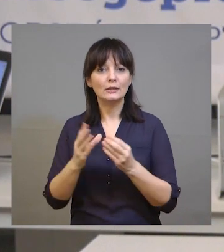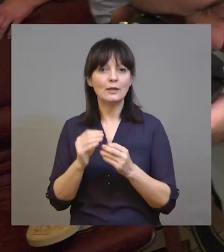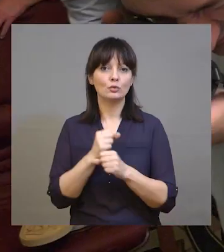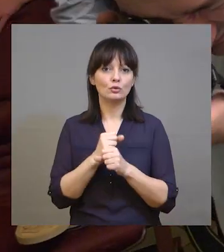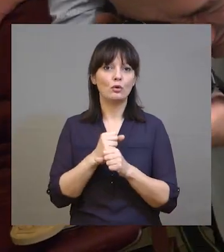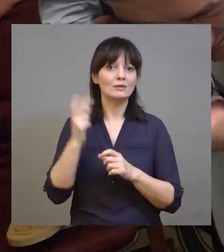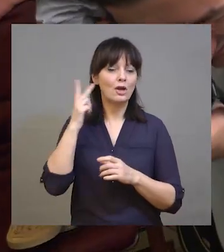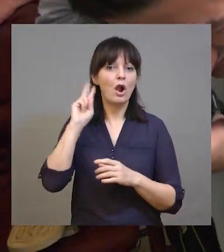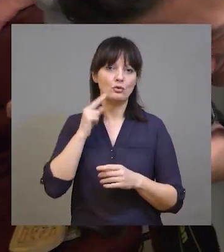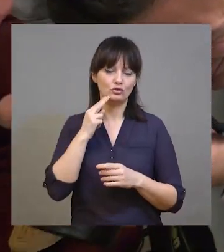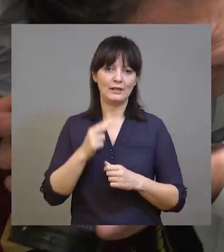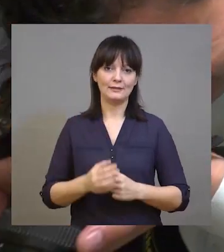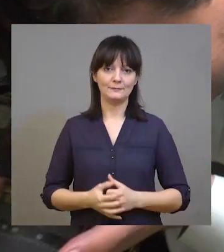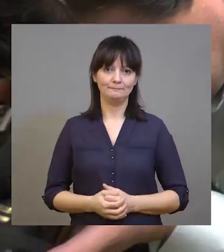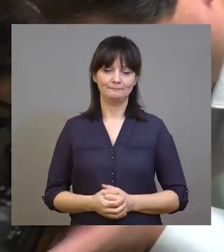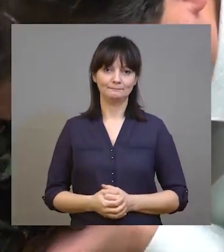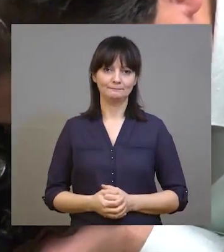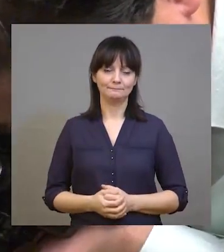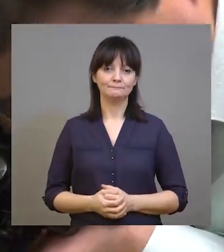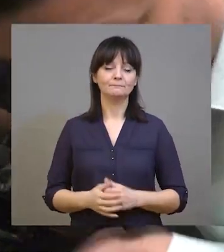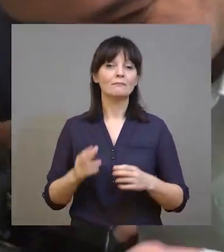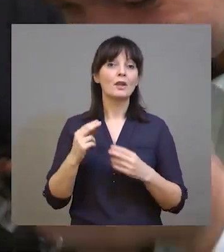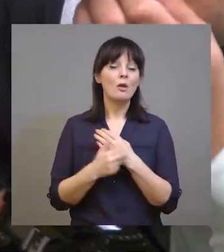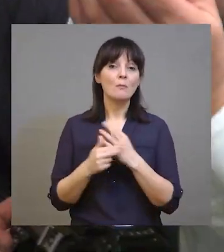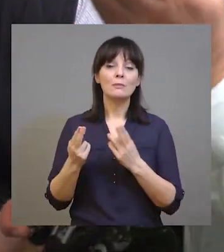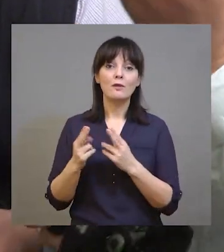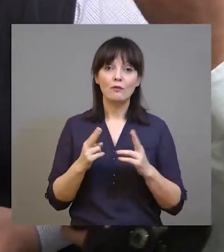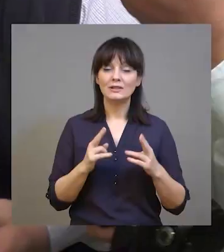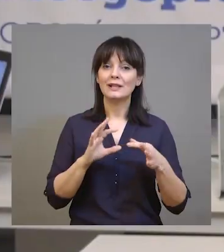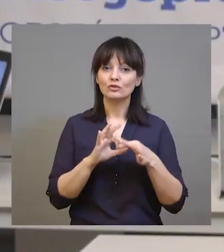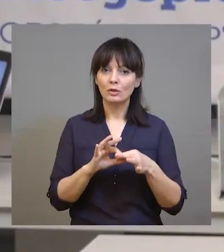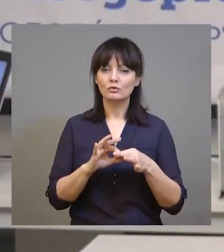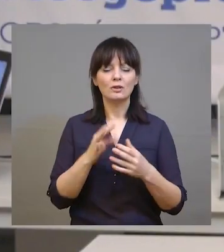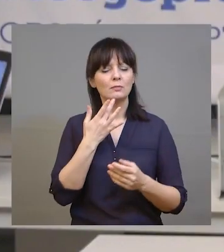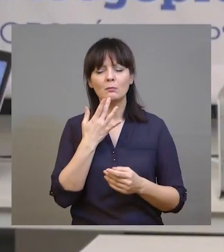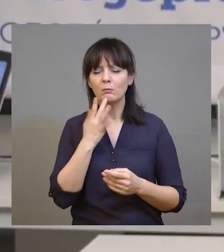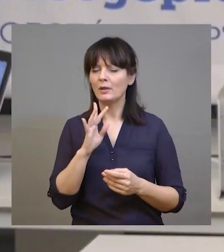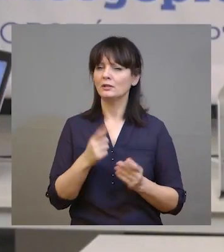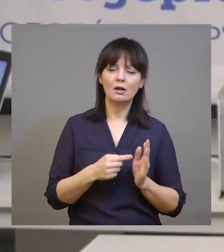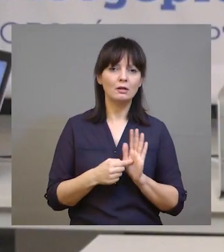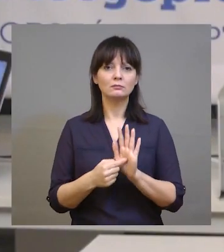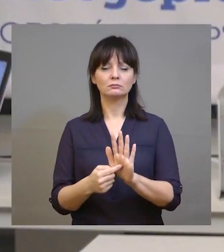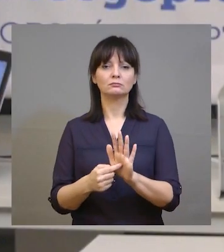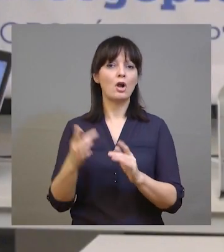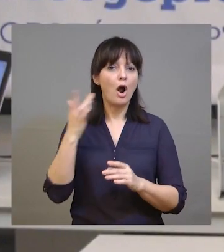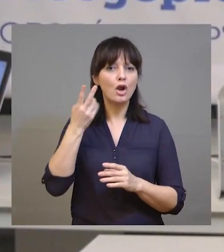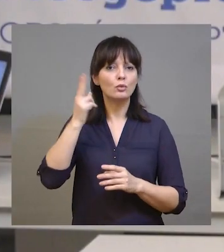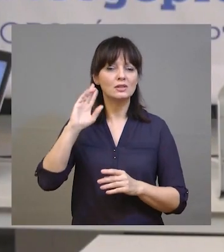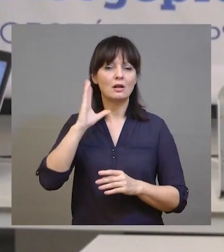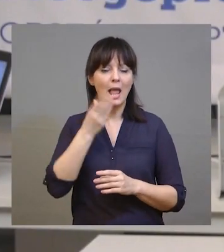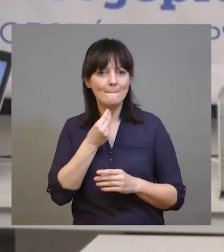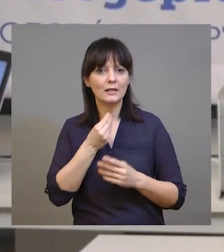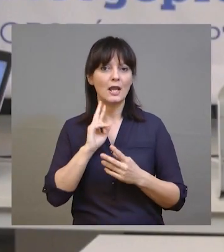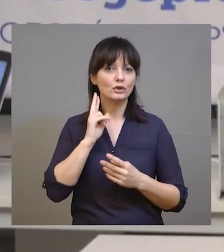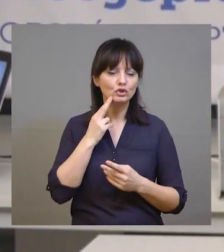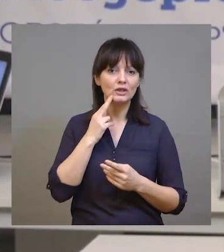területeken is, a siketek hallókkal. A bibliafordítással kapcsolatban is példaértékű ez a hallókkal,